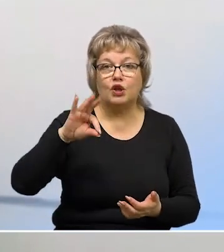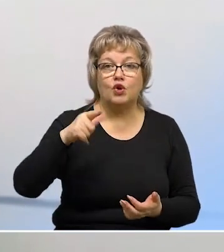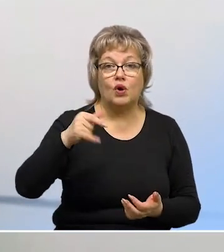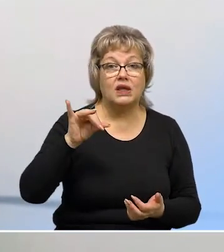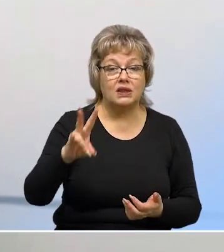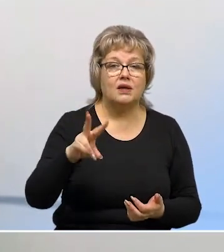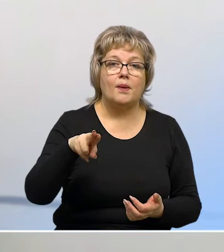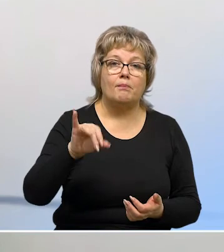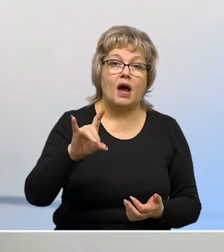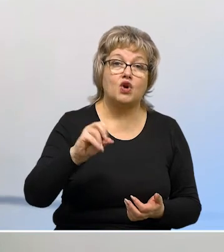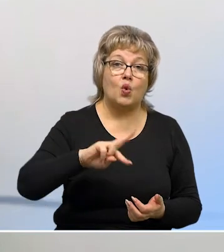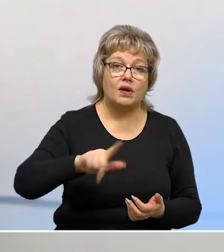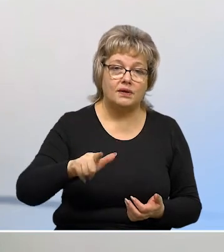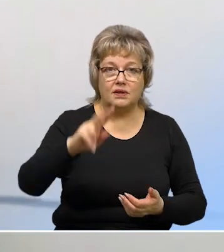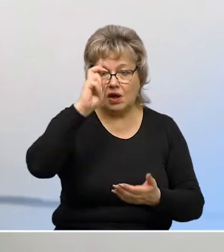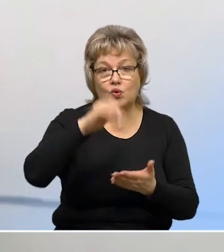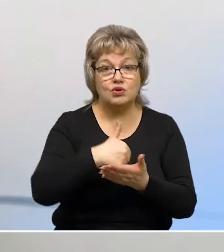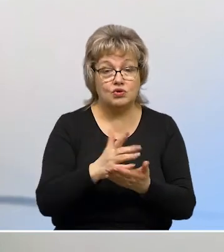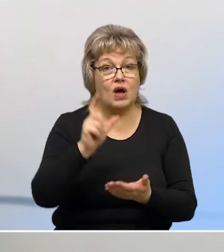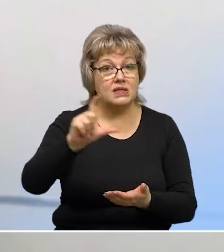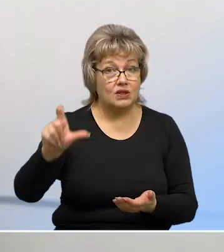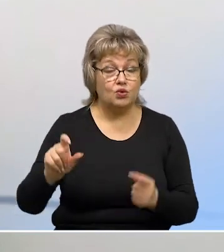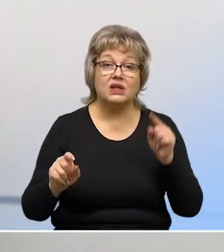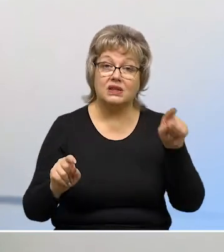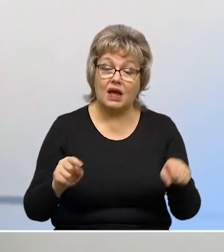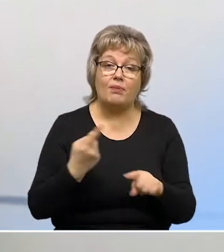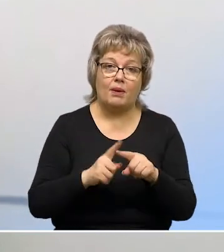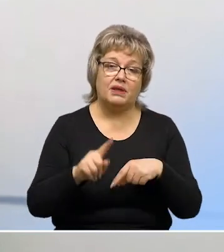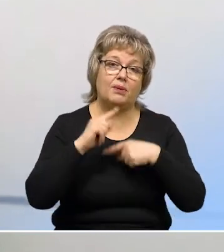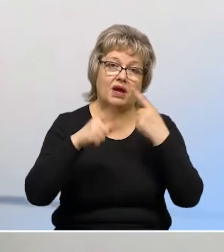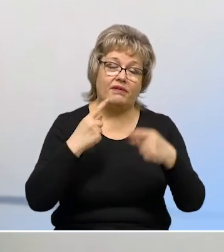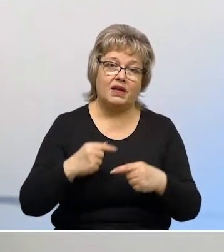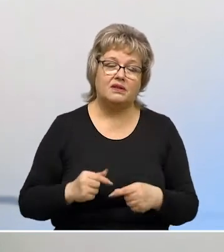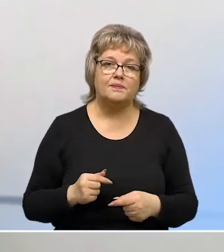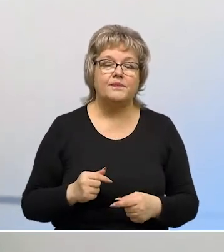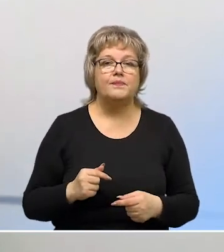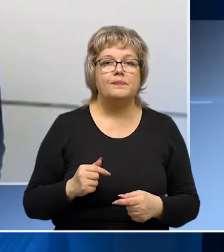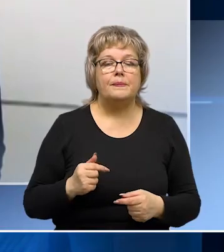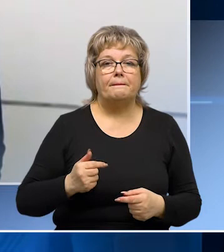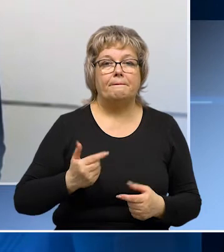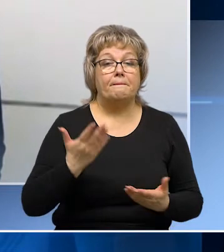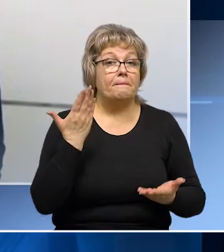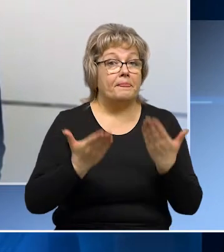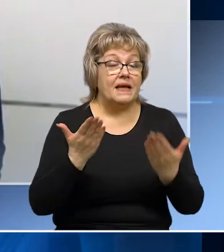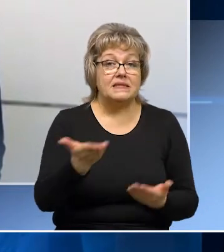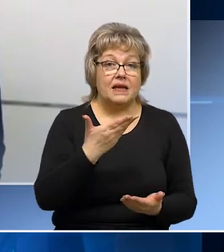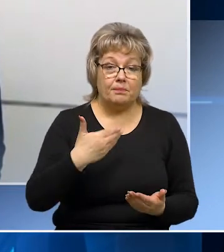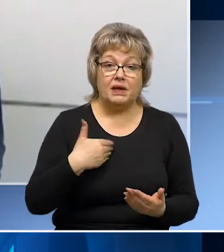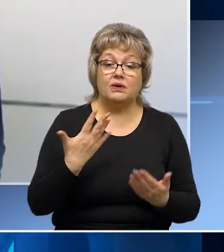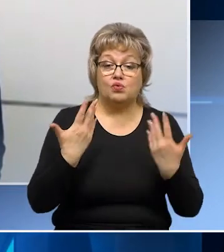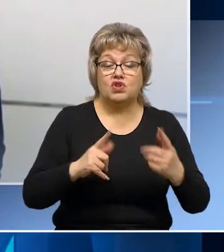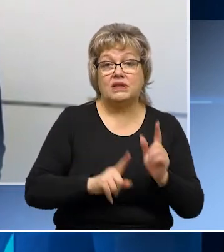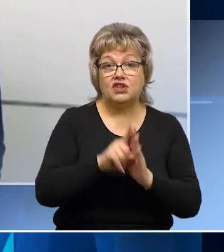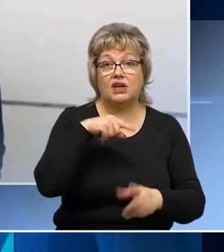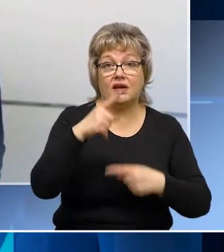к своему личному кабинету на портале госуслуги. Вот сотрудники как раз там об этом и говорят. А если мы